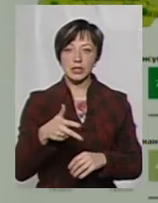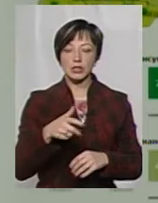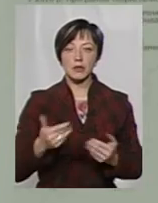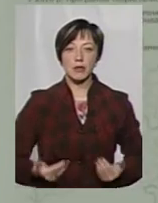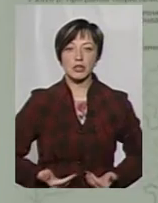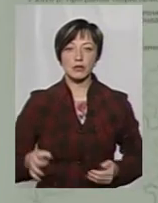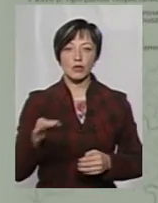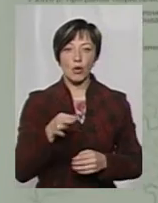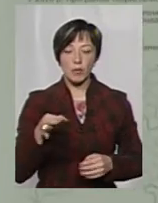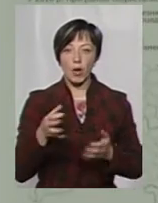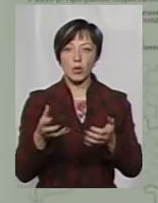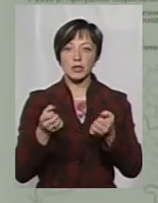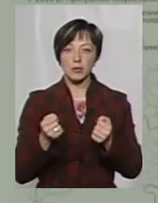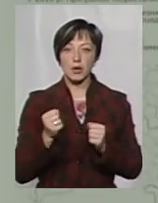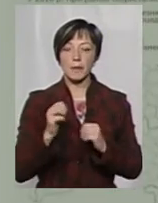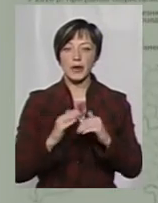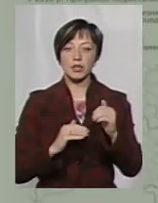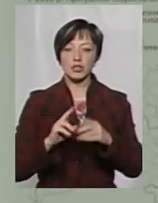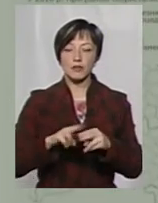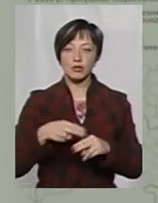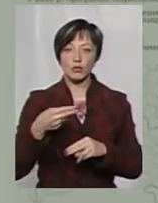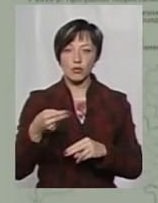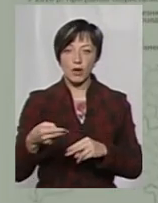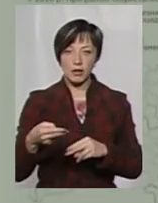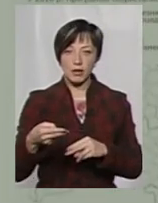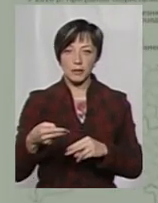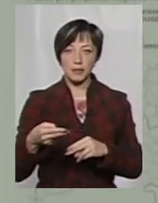мешканців в області та отримали практичне відшкодування